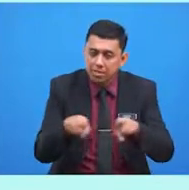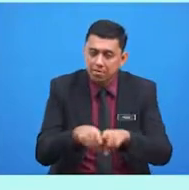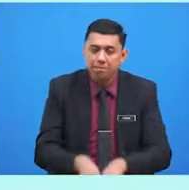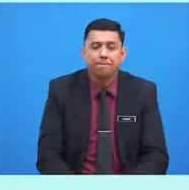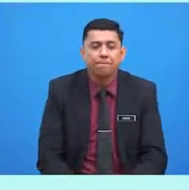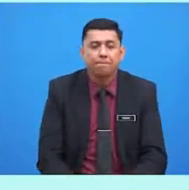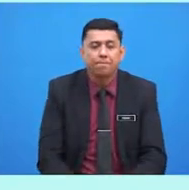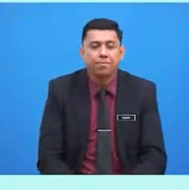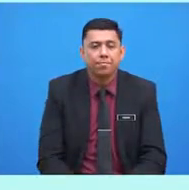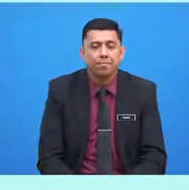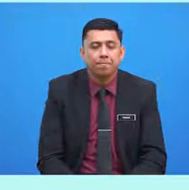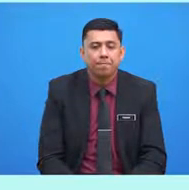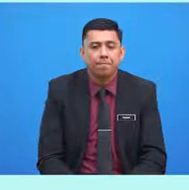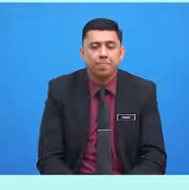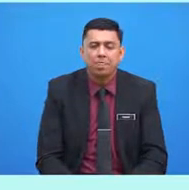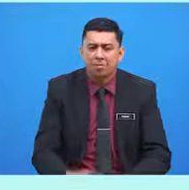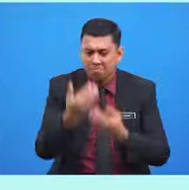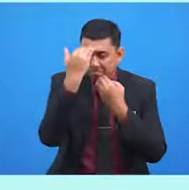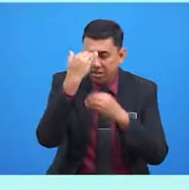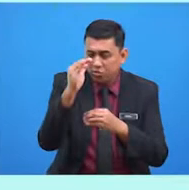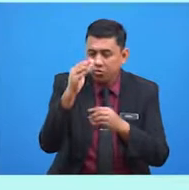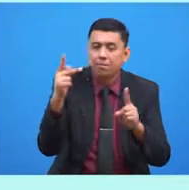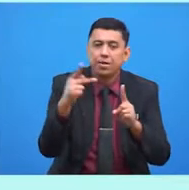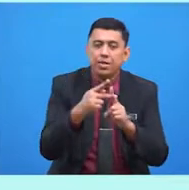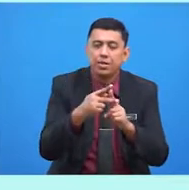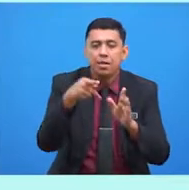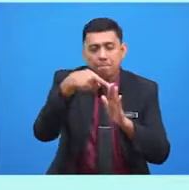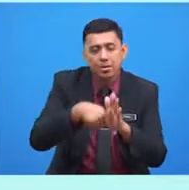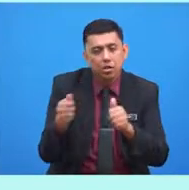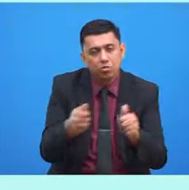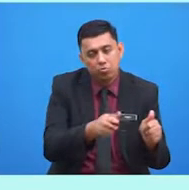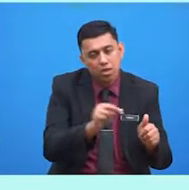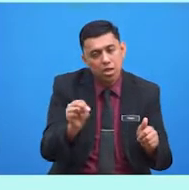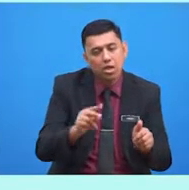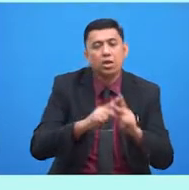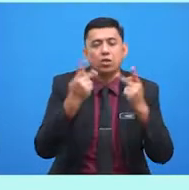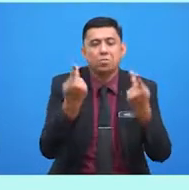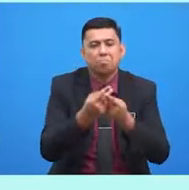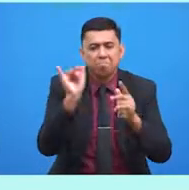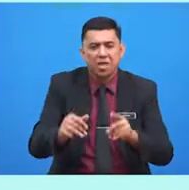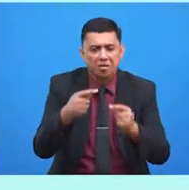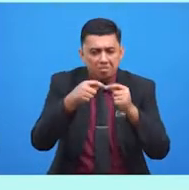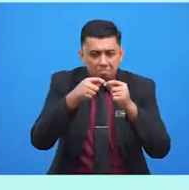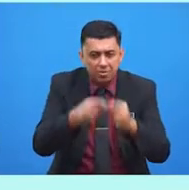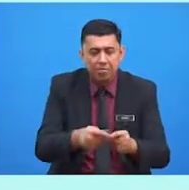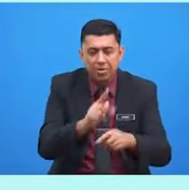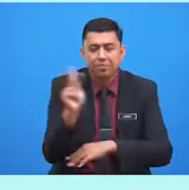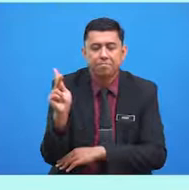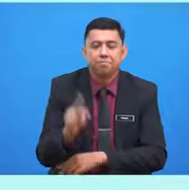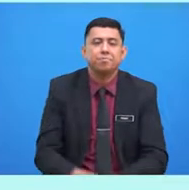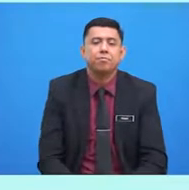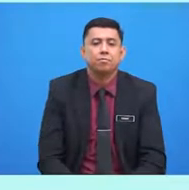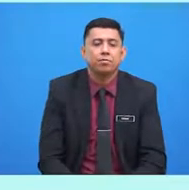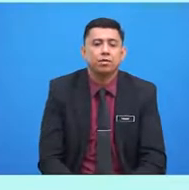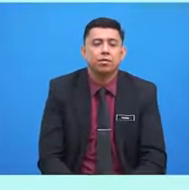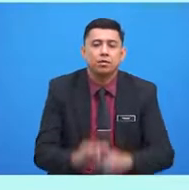Mikael dan kakaknya patuh kepada peraturan keluarga yang ditetapkan. baik murid-murid,